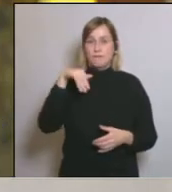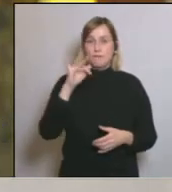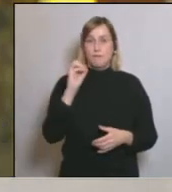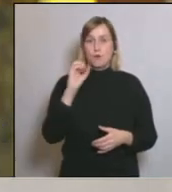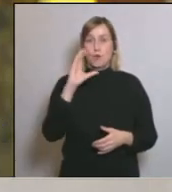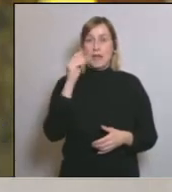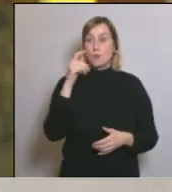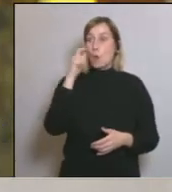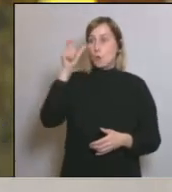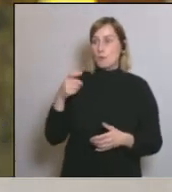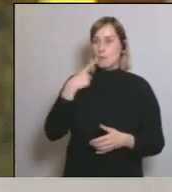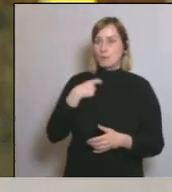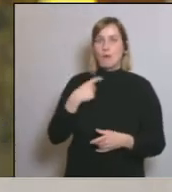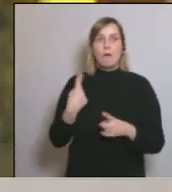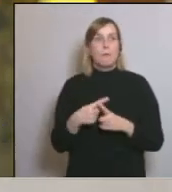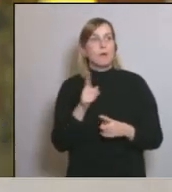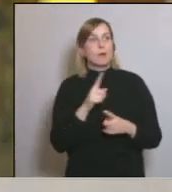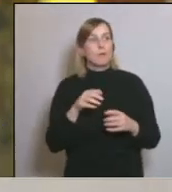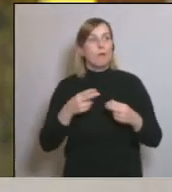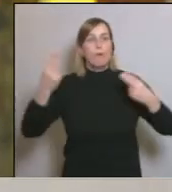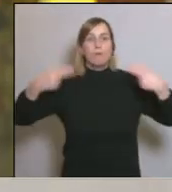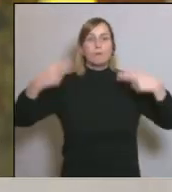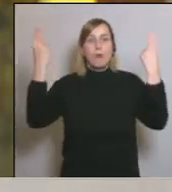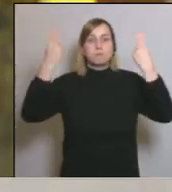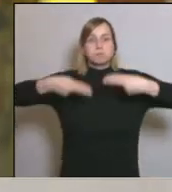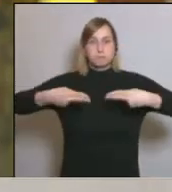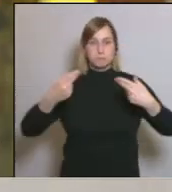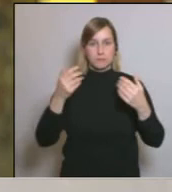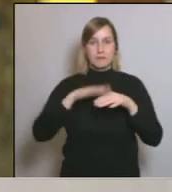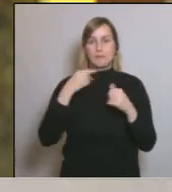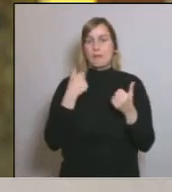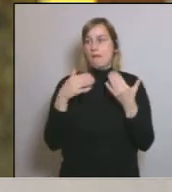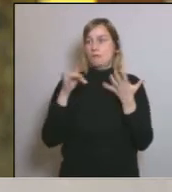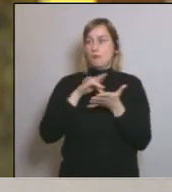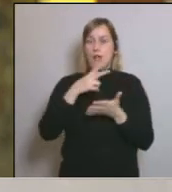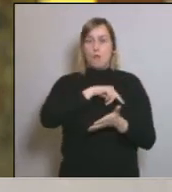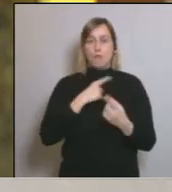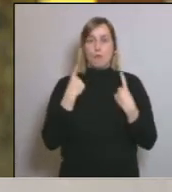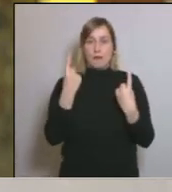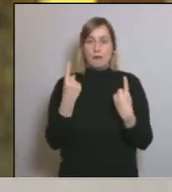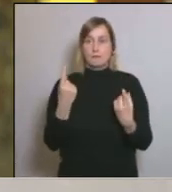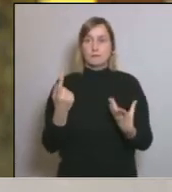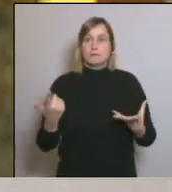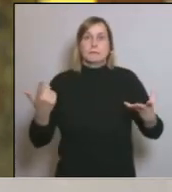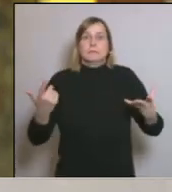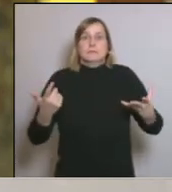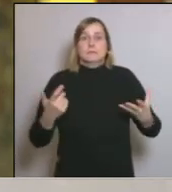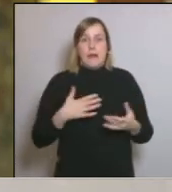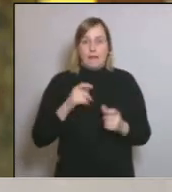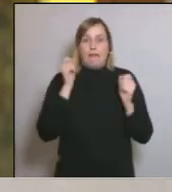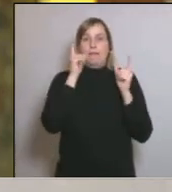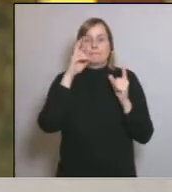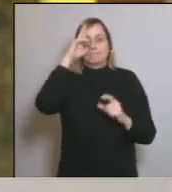preguntava, com és que no van tancar vostès les fronteres quan això ja arribava a Europa, etcètera? És cert, ara ens adonem, no?